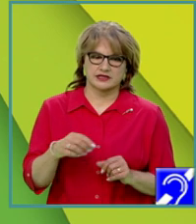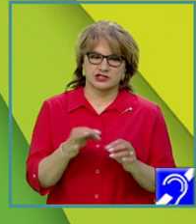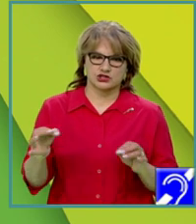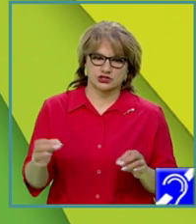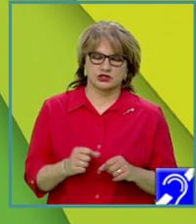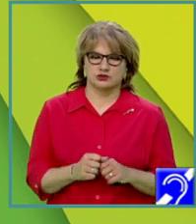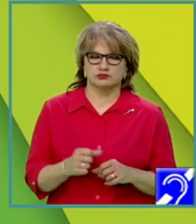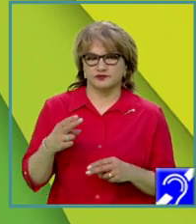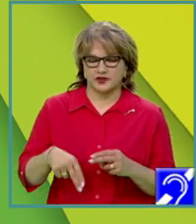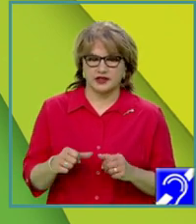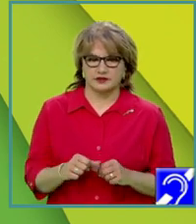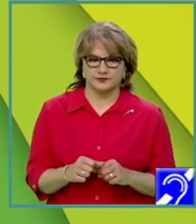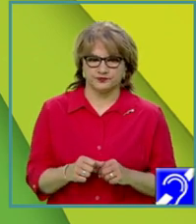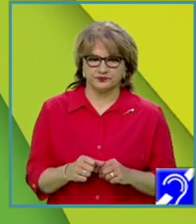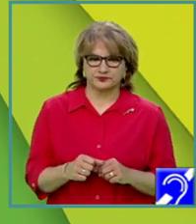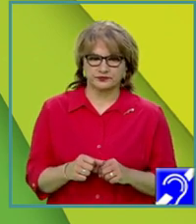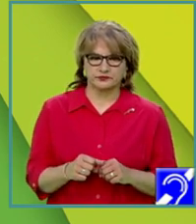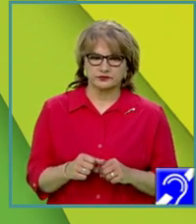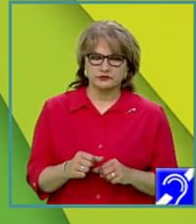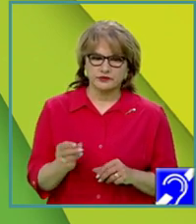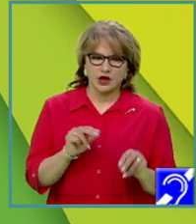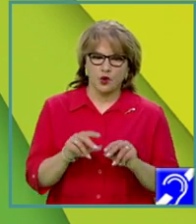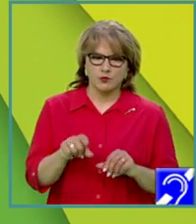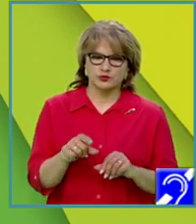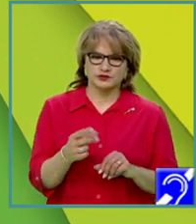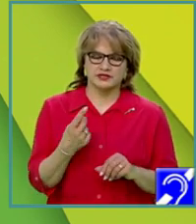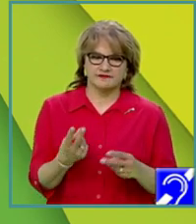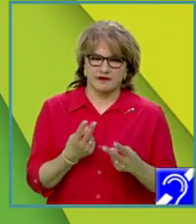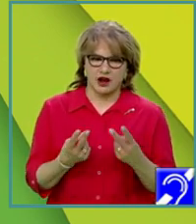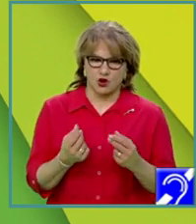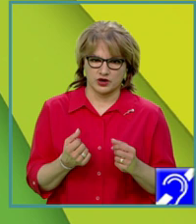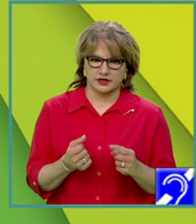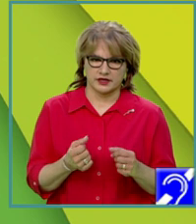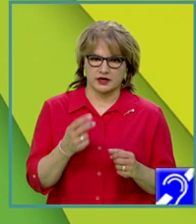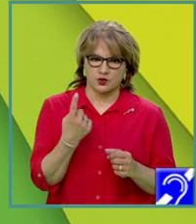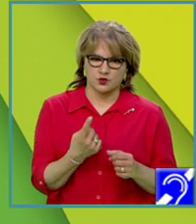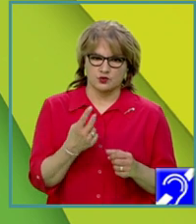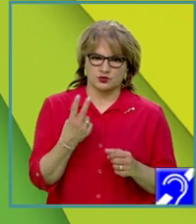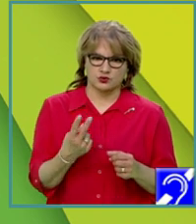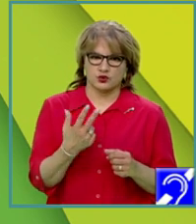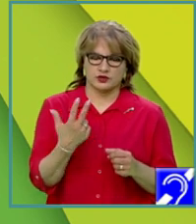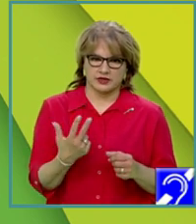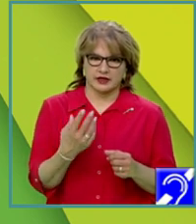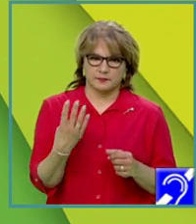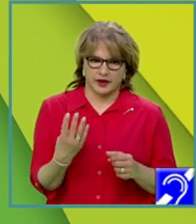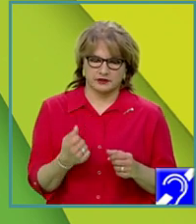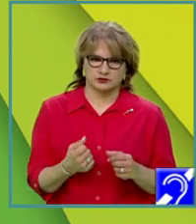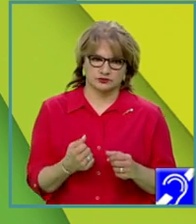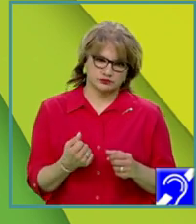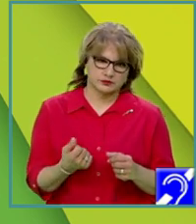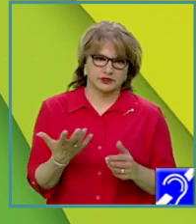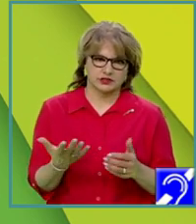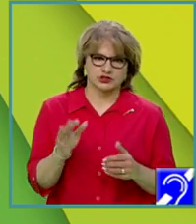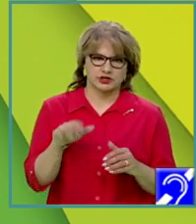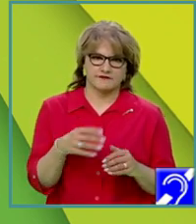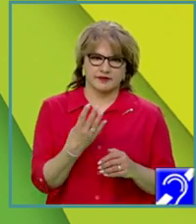compus din valorile 1, 2, 3, 4, deci avem